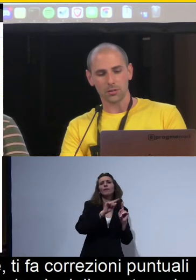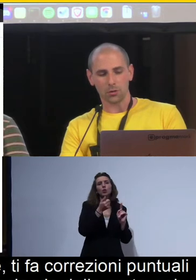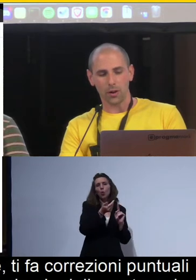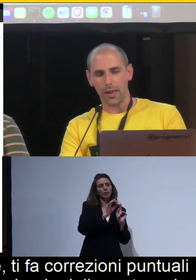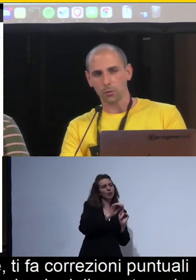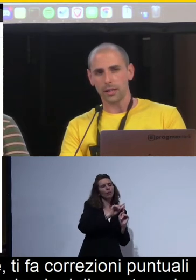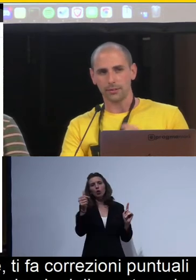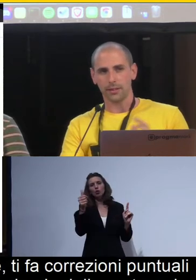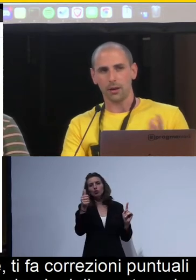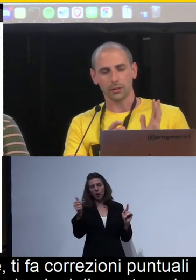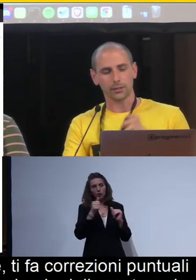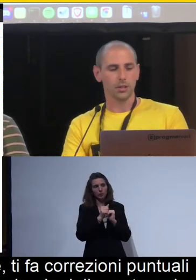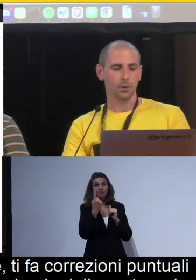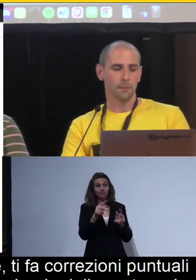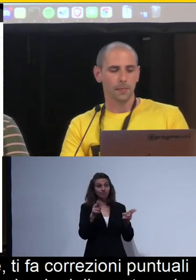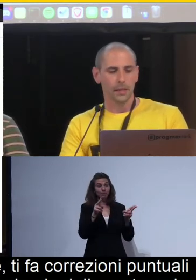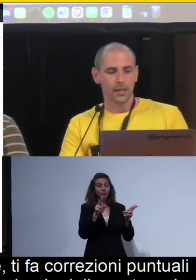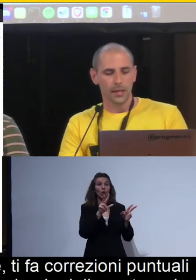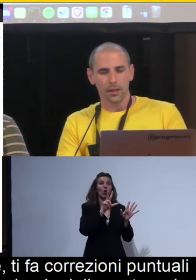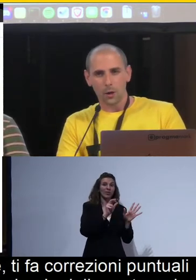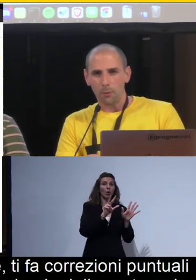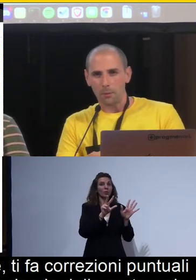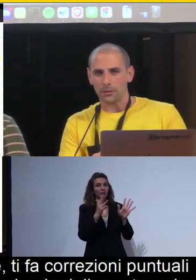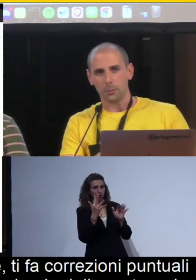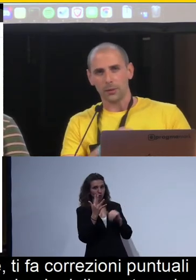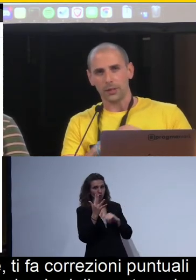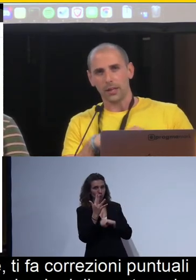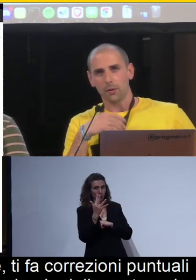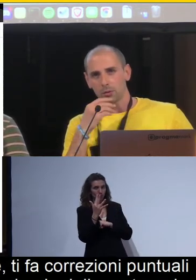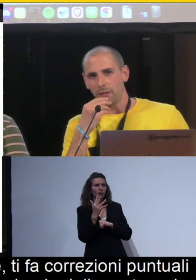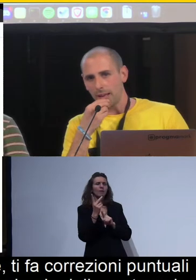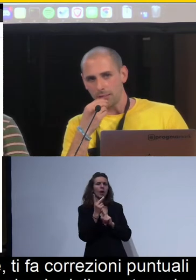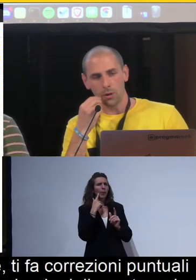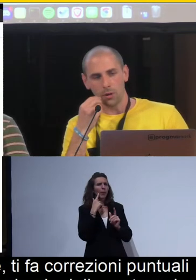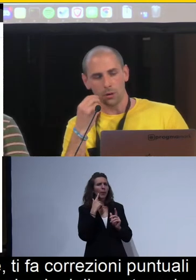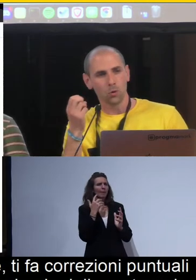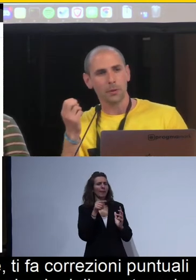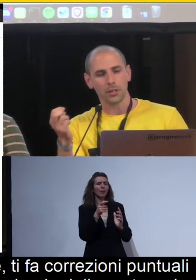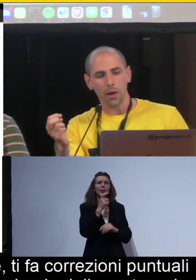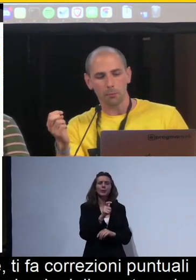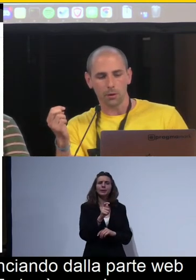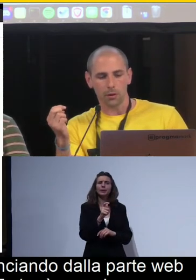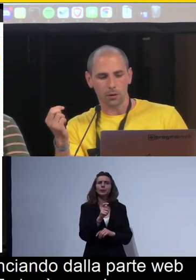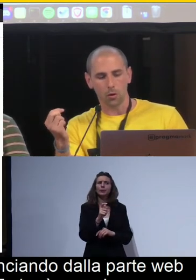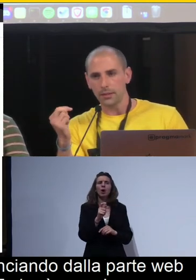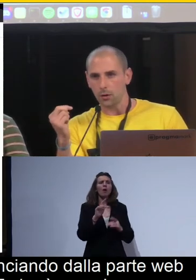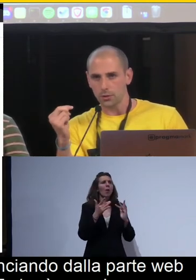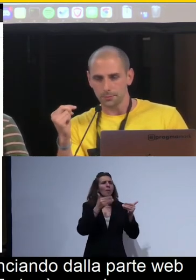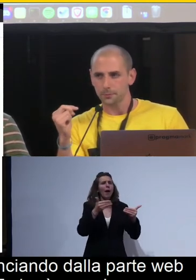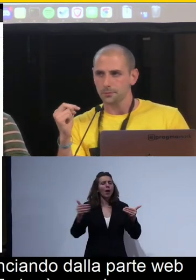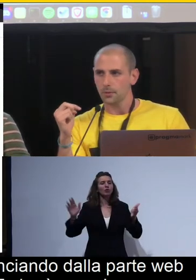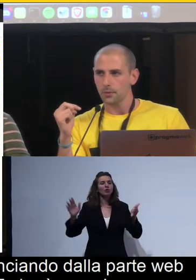questo caso è 80-85, che è un po' emblematico, perché quando si fa l'analisi di una qualunque pagina web con